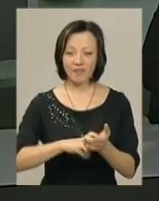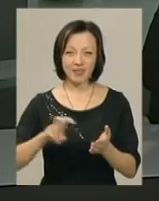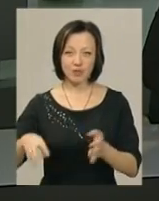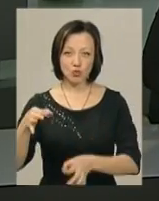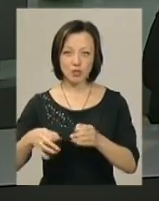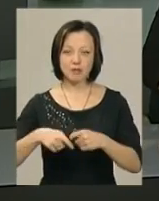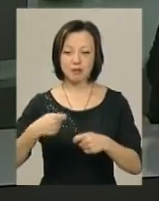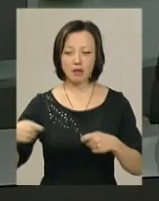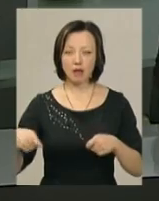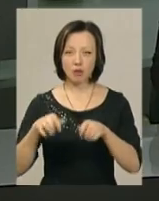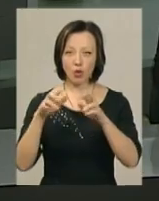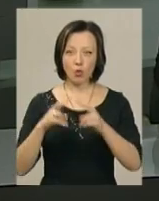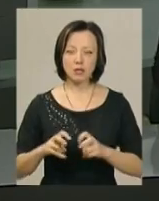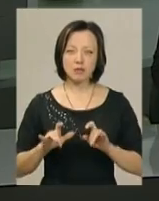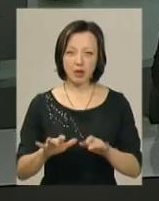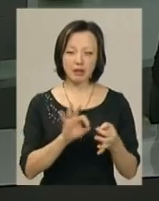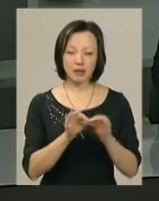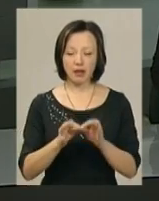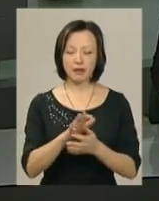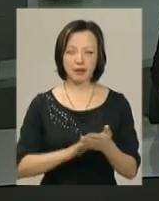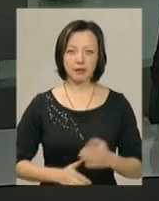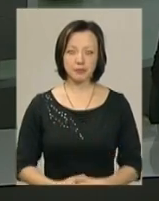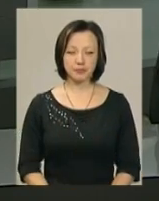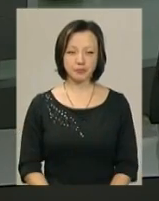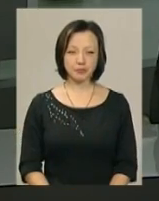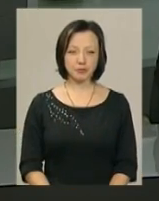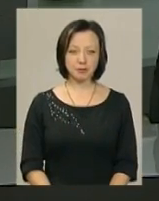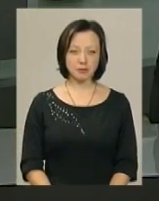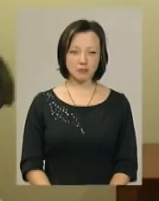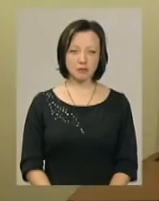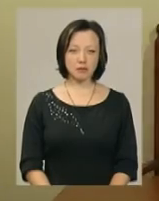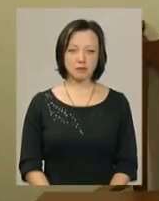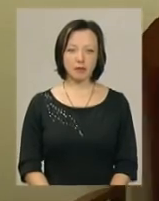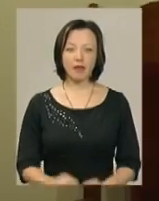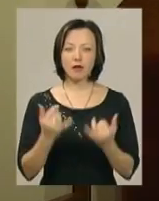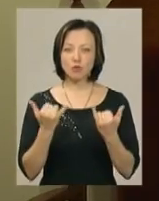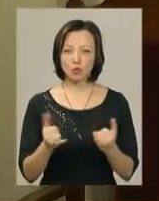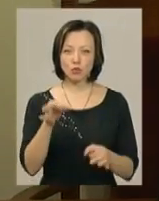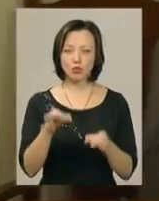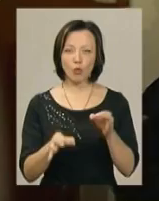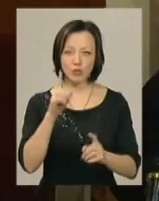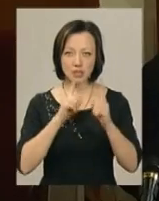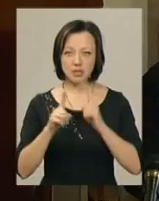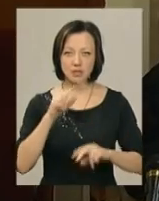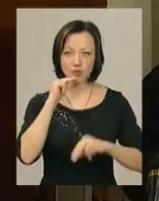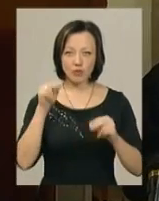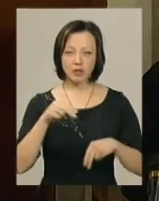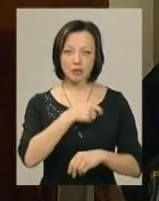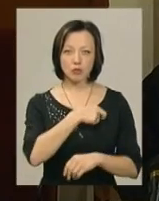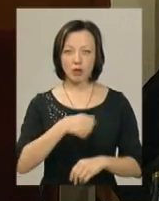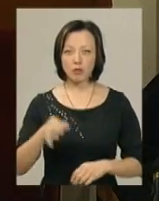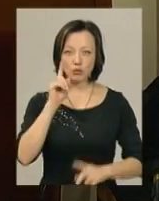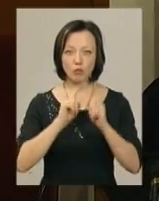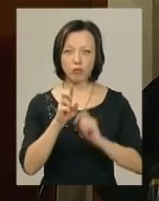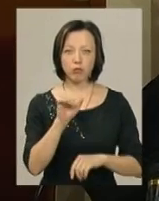судді затягне розгляд справи. Деталі у сюжеті Світлани Русіної. На сьогоднішньому судовому засіданні за звинуваченням депутата